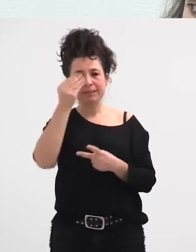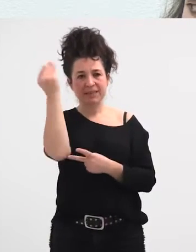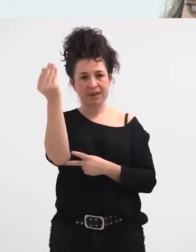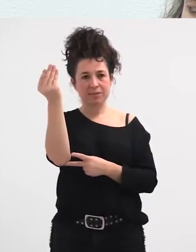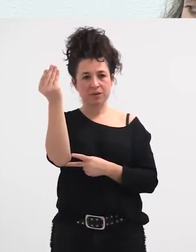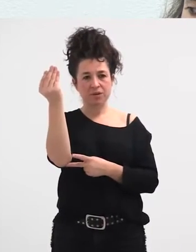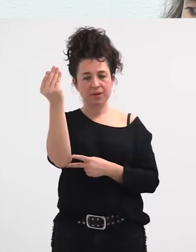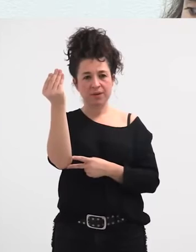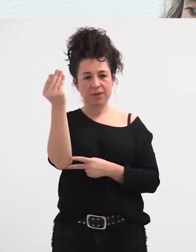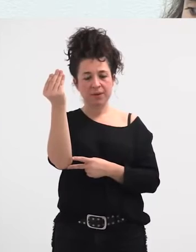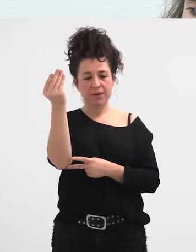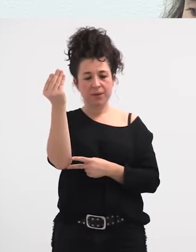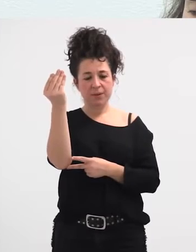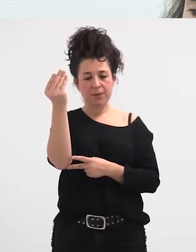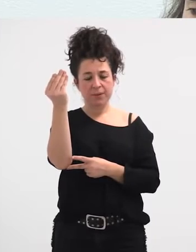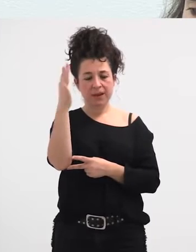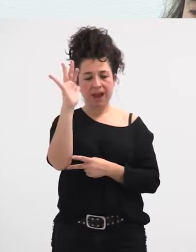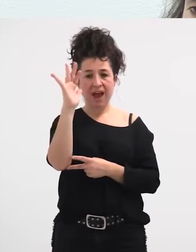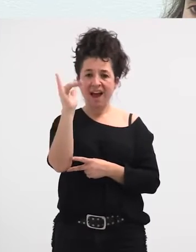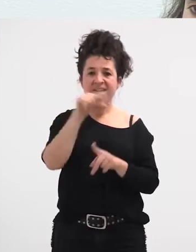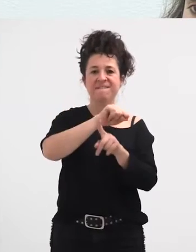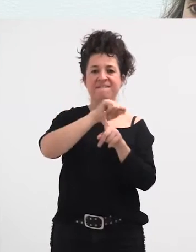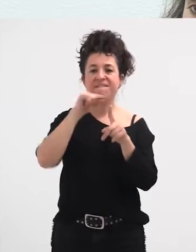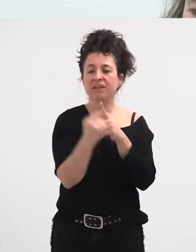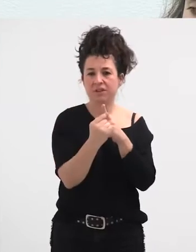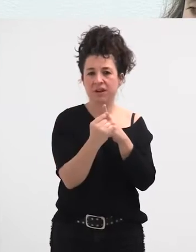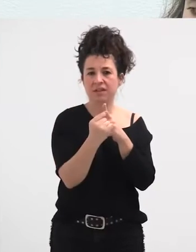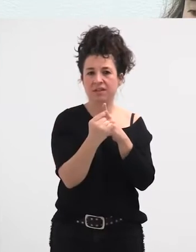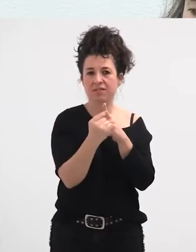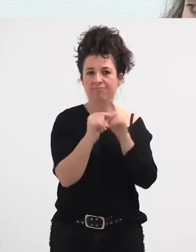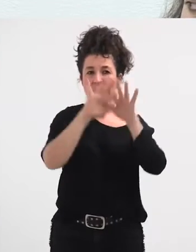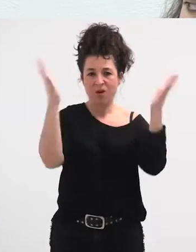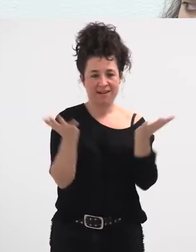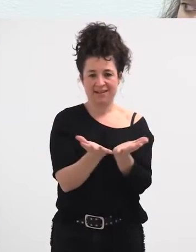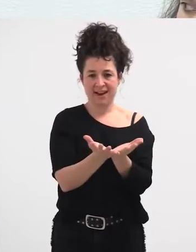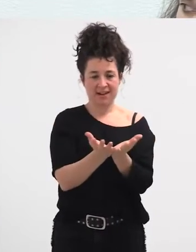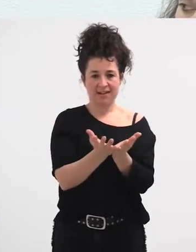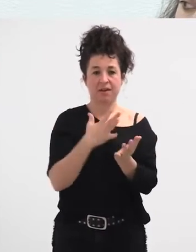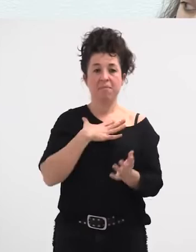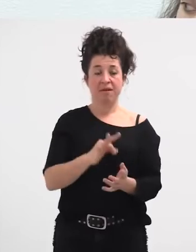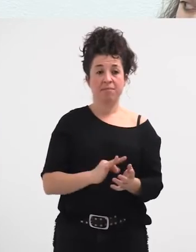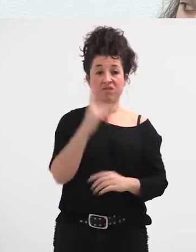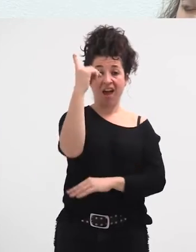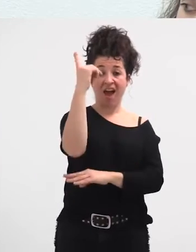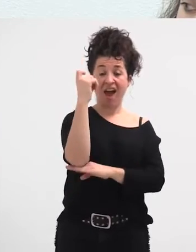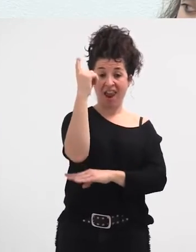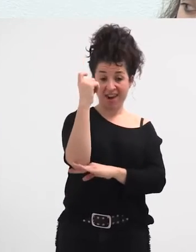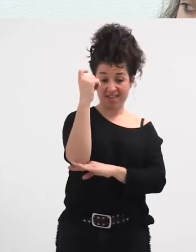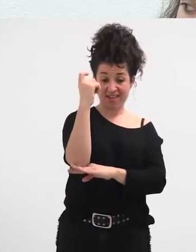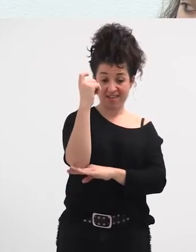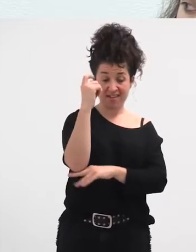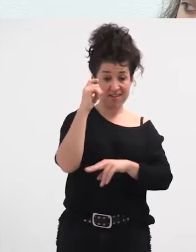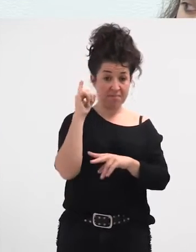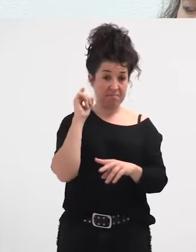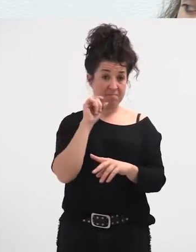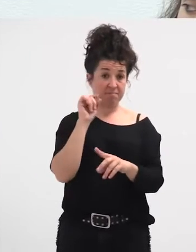universalizatzeko moduko hainbat aldagai dituela. Alegia, alarden gatazkari buruz hitz egin dezakegula gazteizen, hitz egin dezakegula